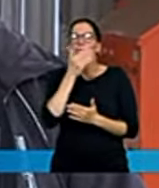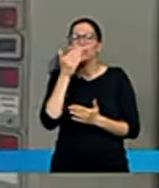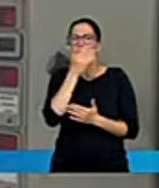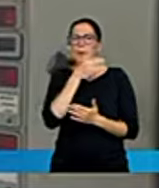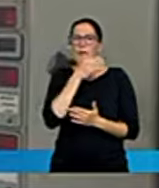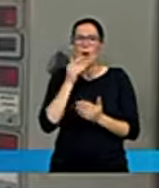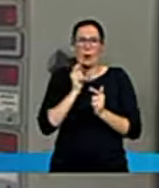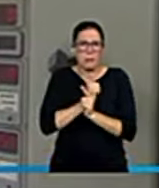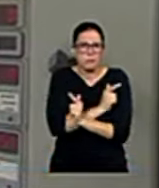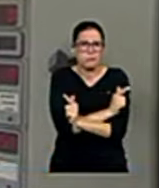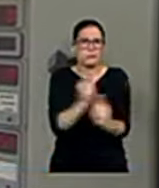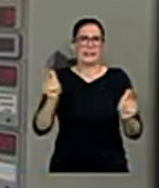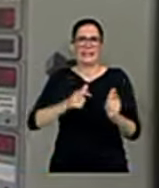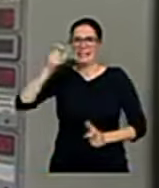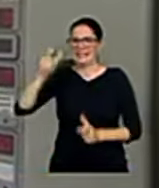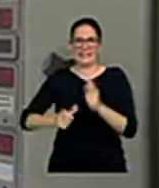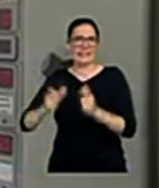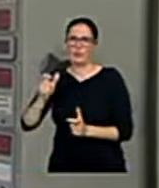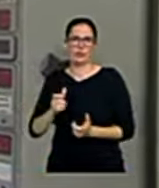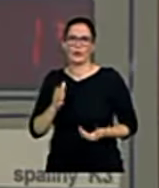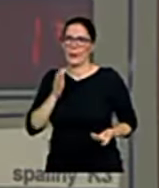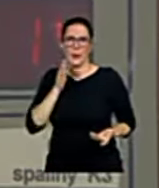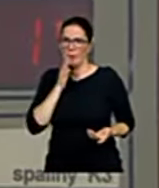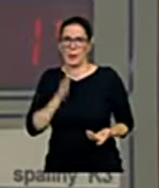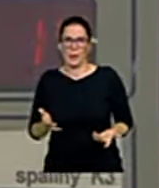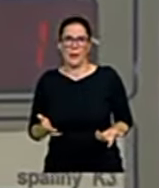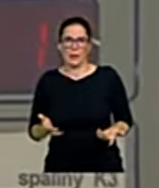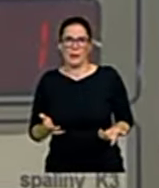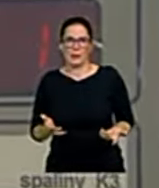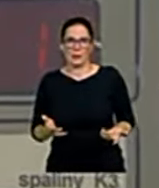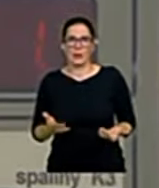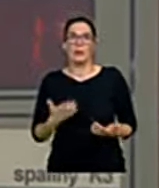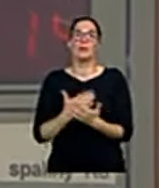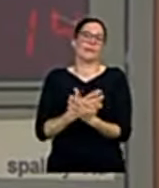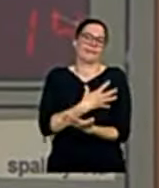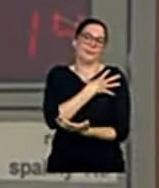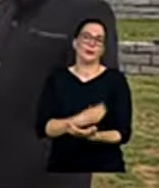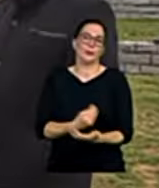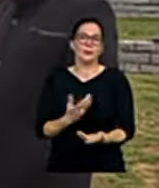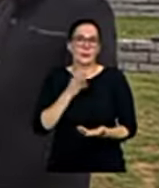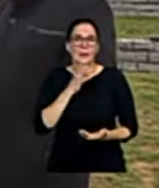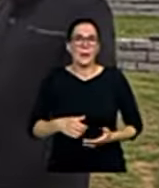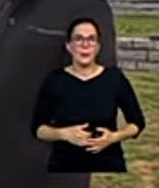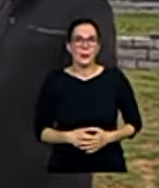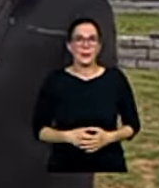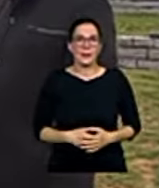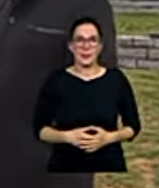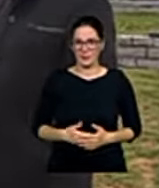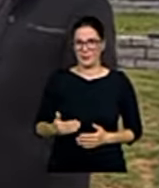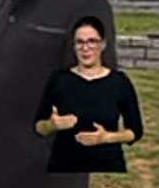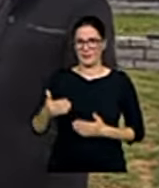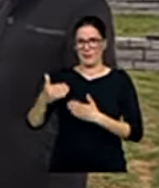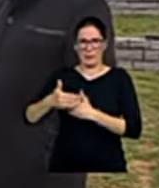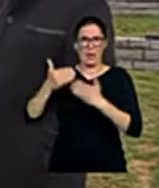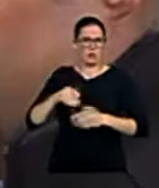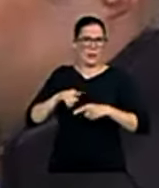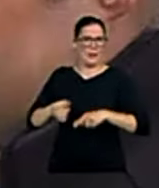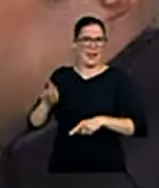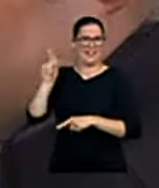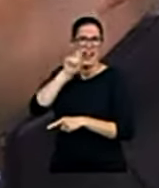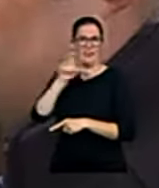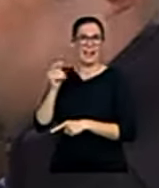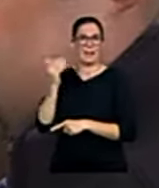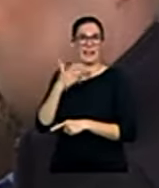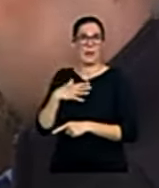sídliště a tím vlastně nevznikají ty ztráty. Město, kterému teplné hospodářství patří, v tom zas až tak